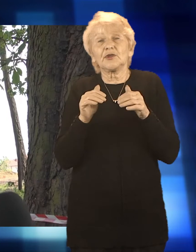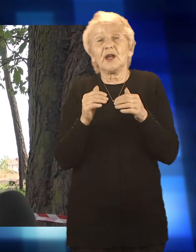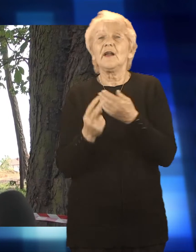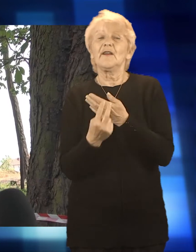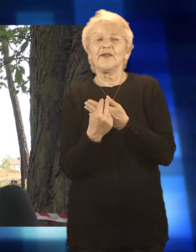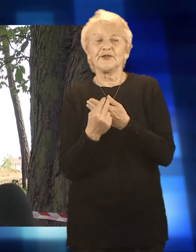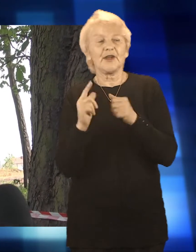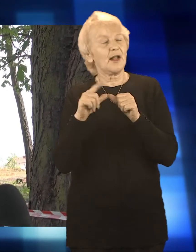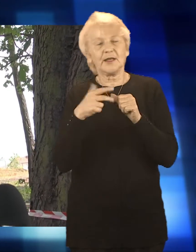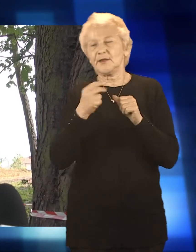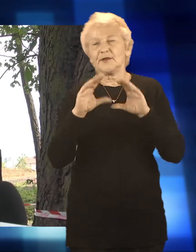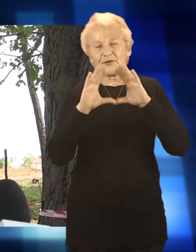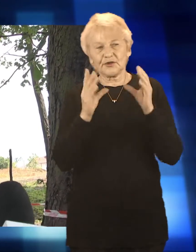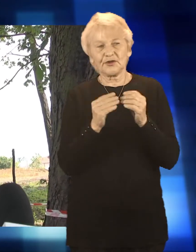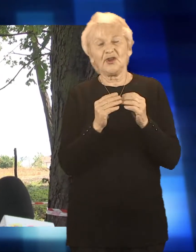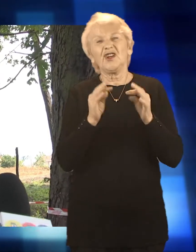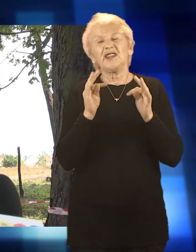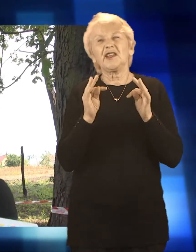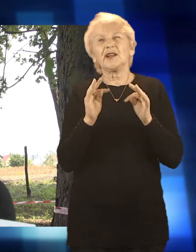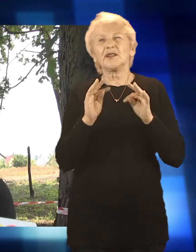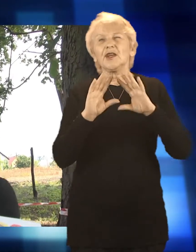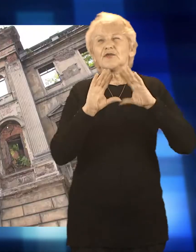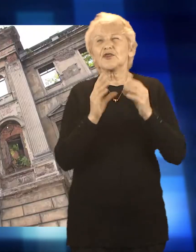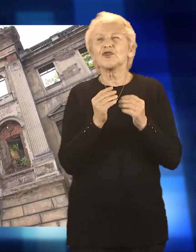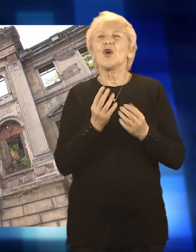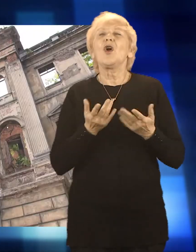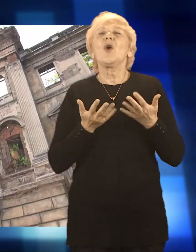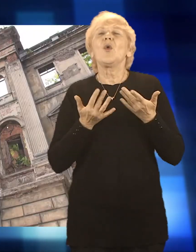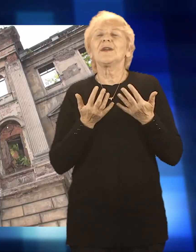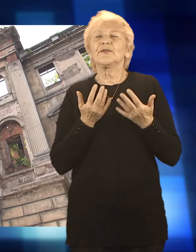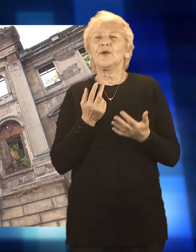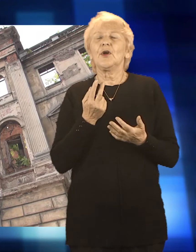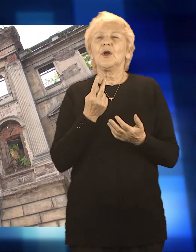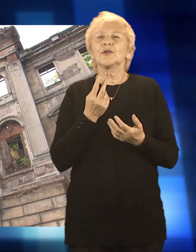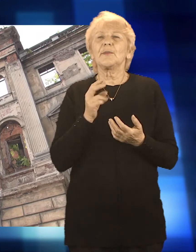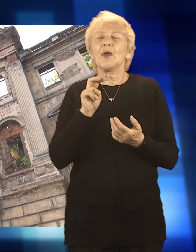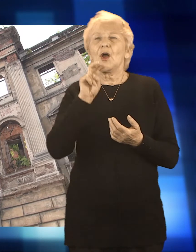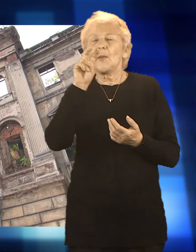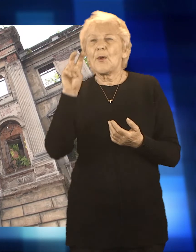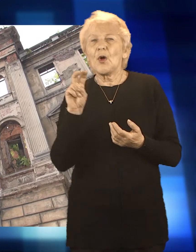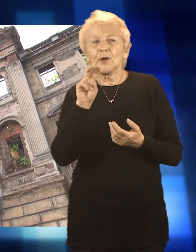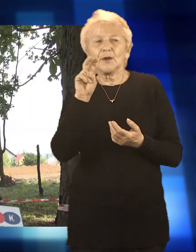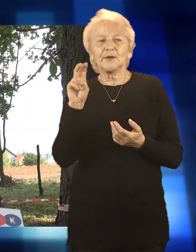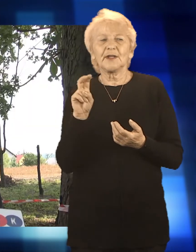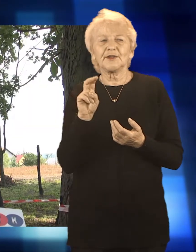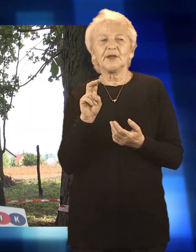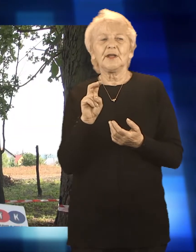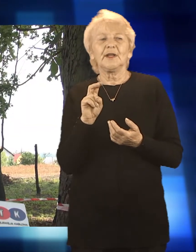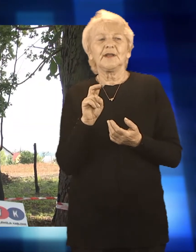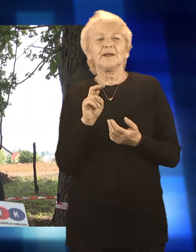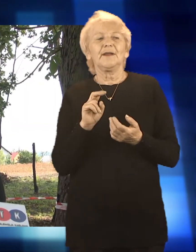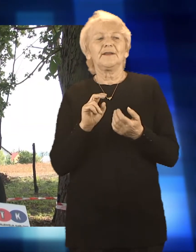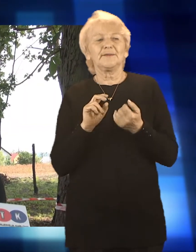Na pewno łatwiej tu jest to wszystko zobaczyć, bo wcześniej te drzewa jednak zasłaniały ten piękny pałac. Bardzo dobrze jest to zrobione. Bardzo fajnie, że jest